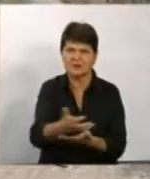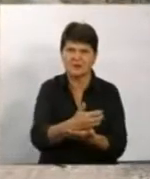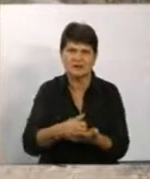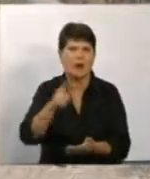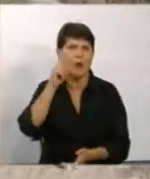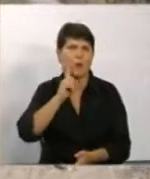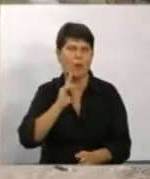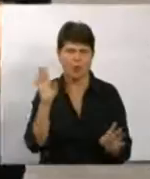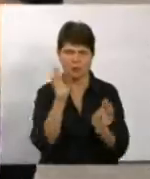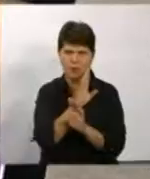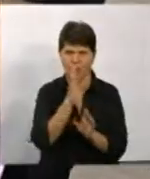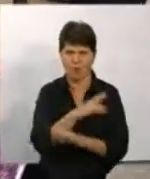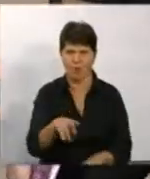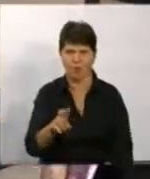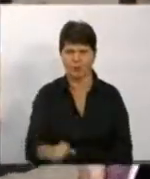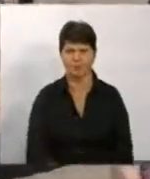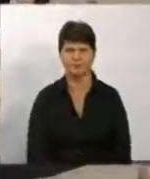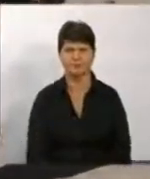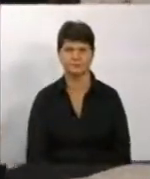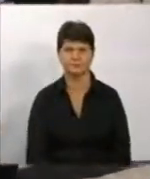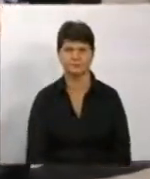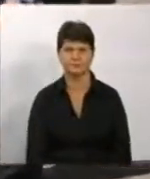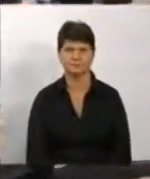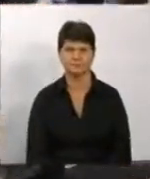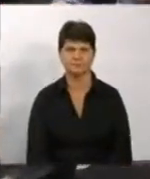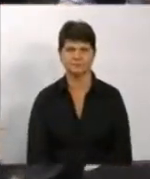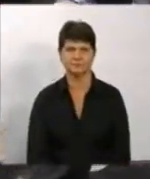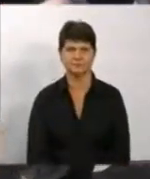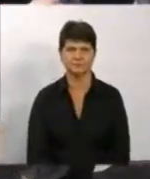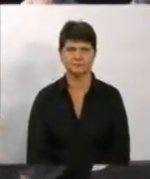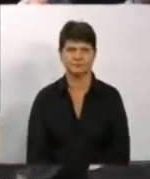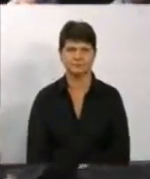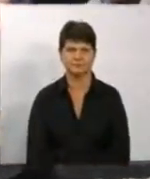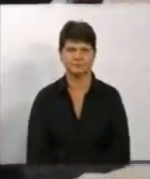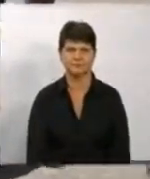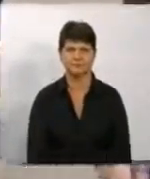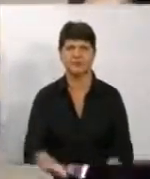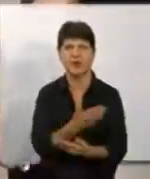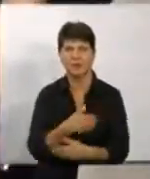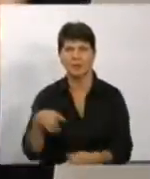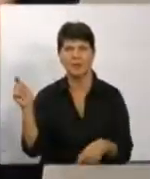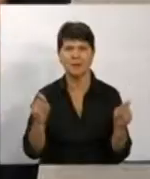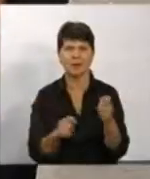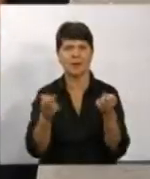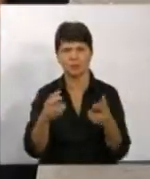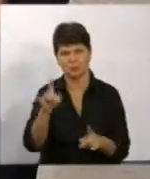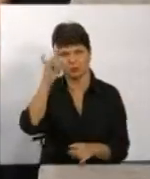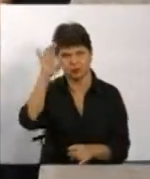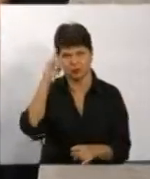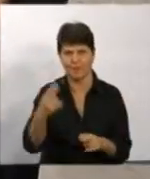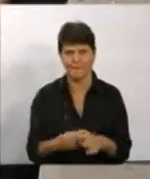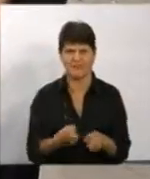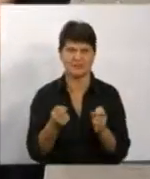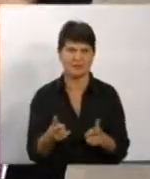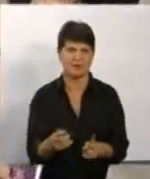поки погода. Ми приїхали просто для забезпечення публічної безпеки, щоб